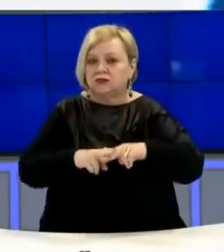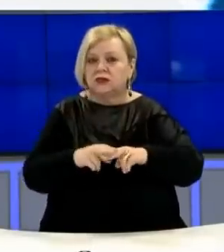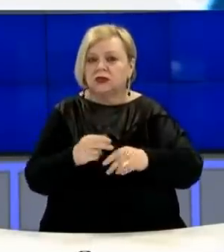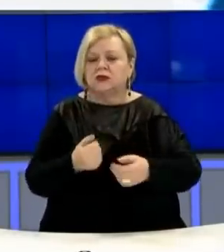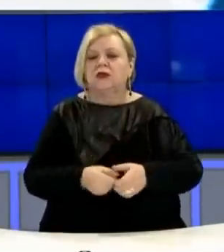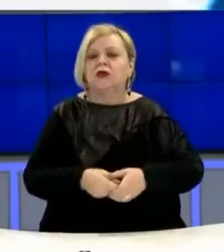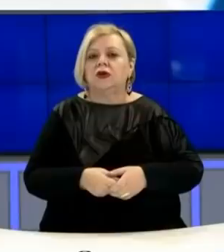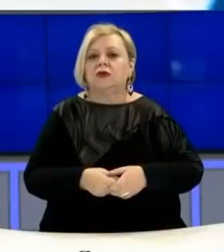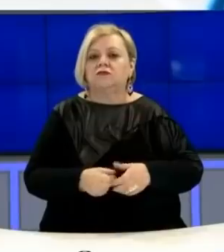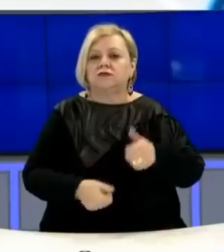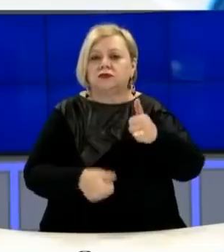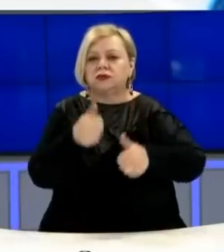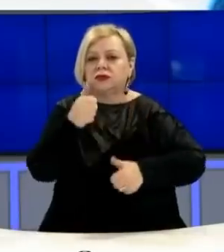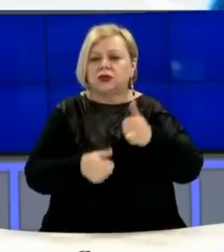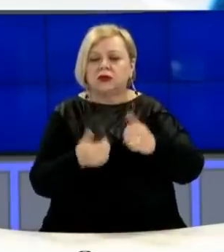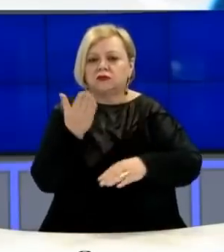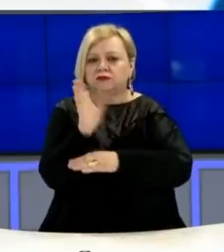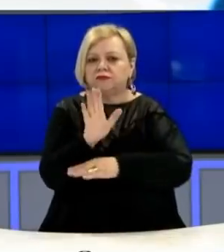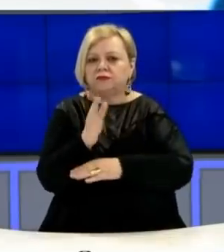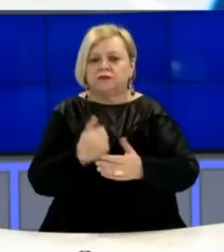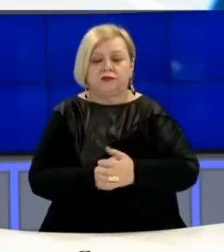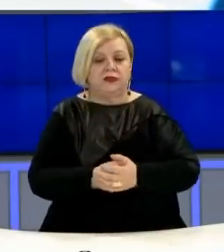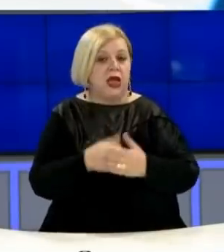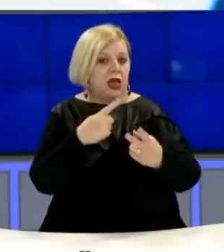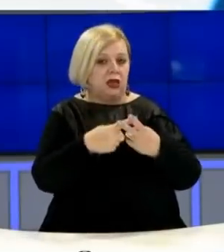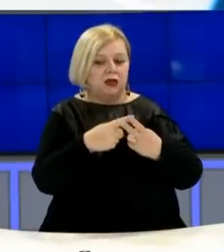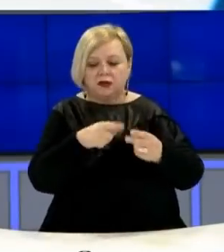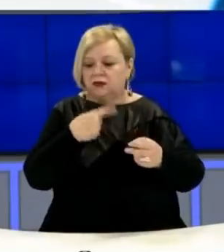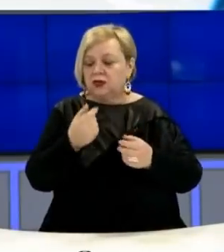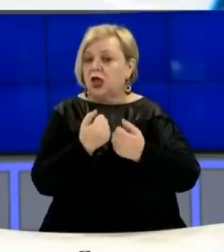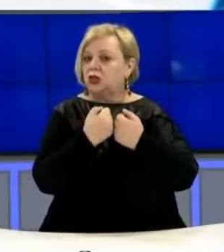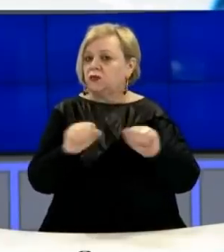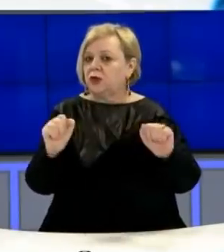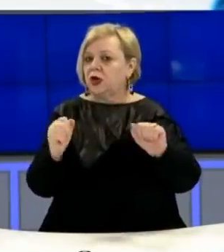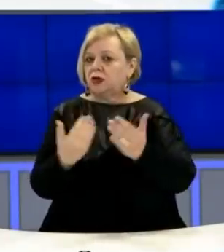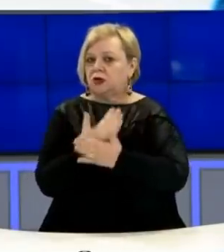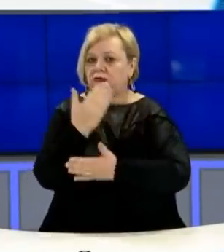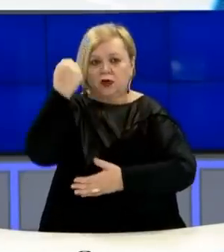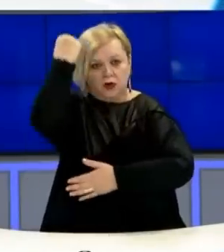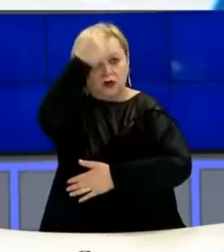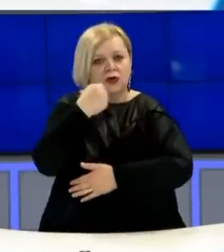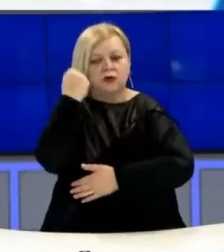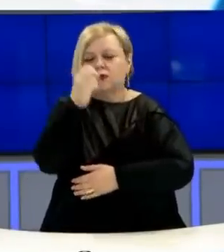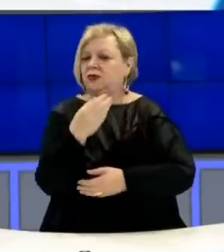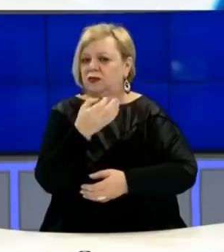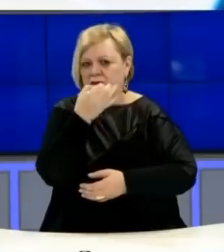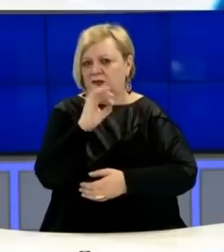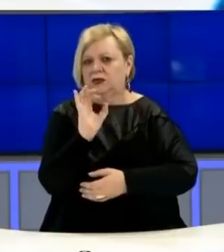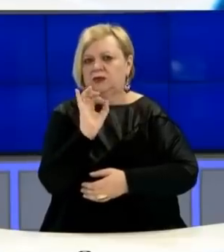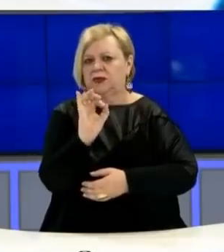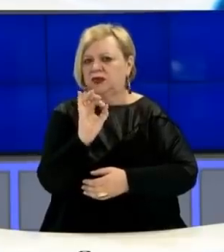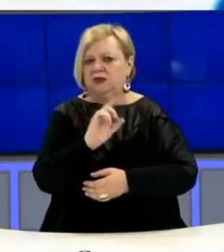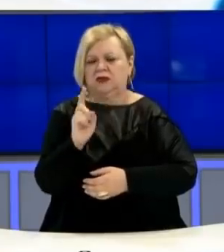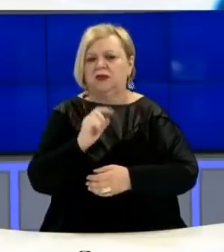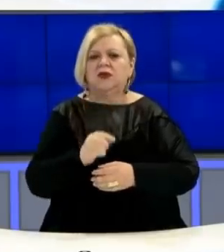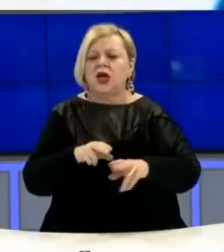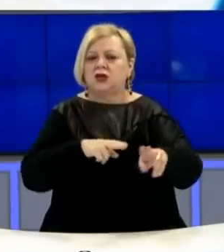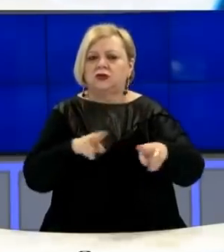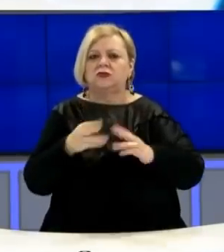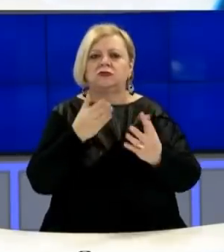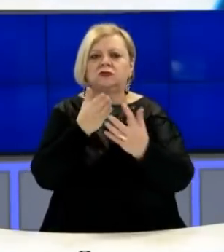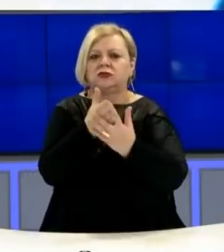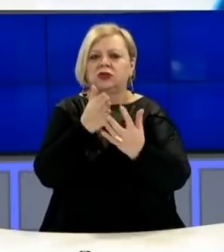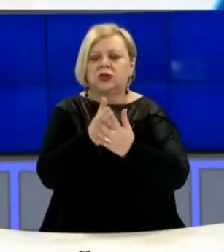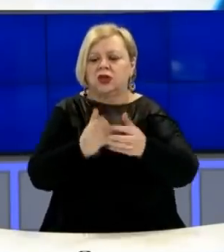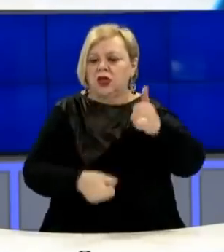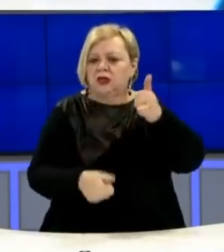kandidatve për deputet. Haradinaj ka thonë se si demokracie re që është Kosova, nuk është mirë që gjithësori të pengojë kandidimin e